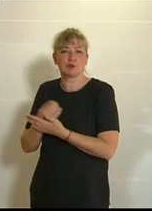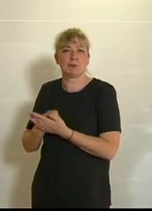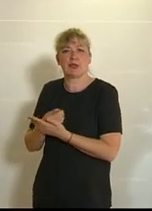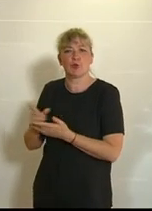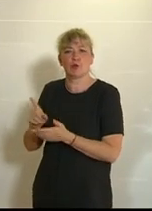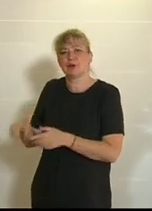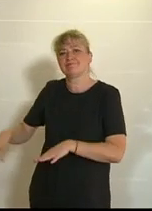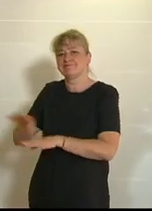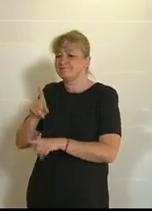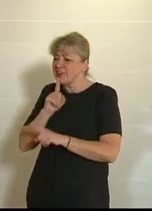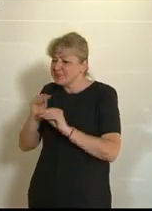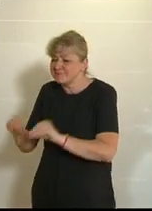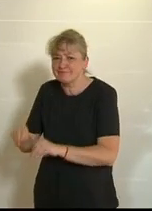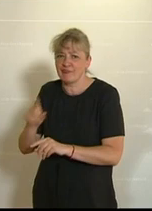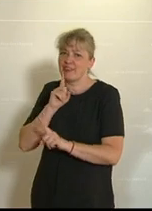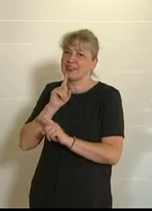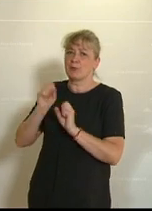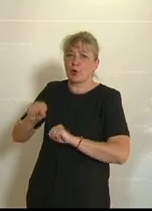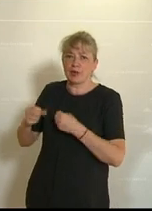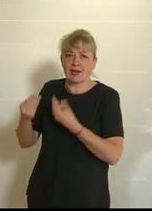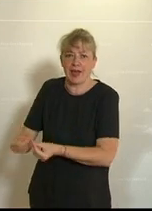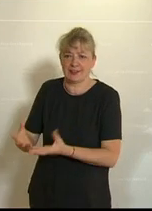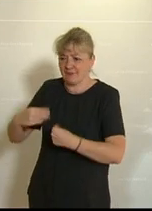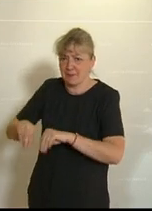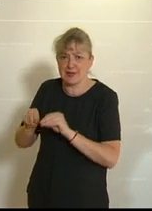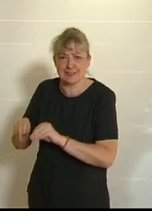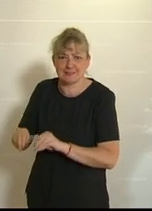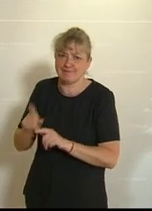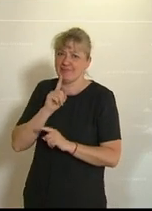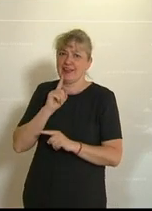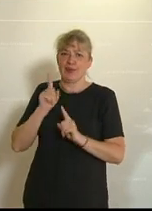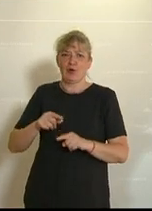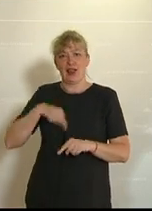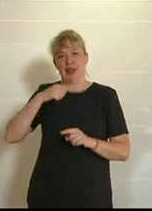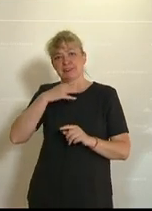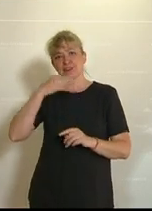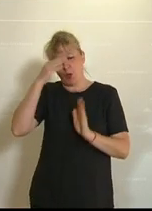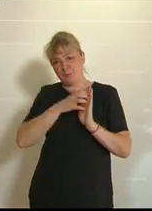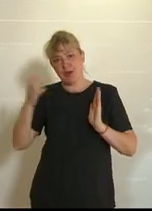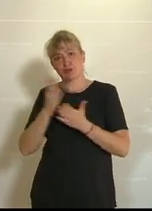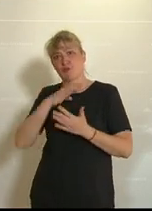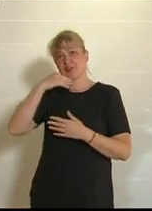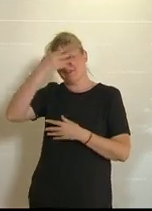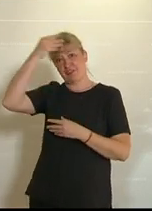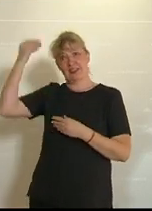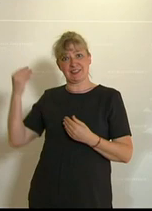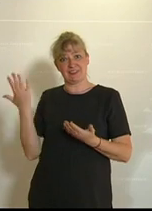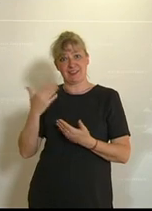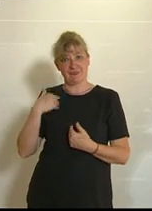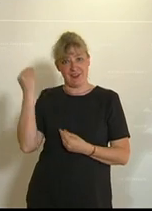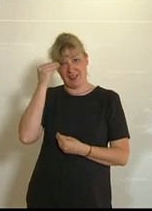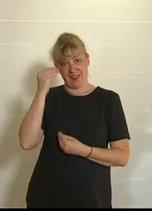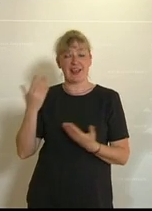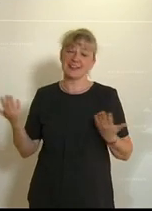Anregungen, wenig Möglichkeiten haben, die oft sogar vieles vergessen haben über den langen Sommer, was sie im Sommersemester schon gelernt haben.